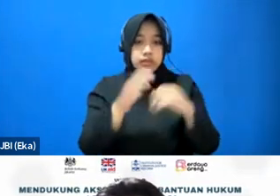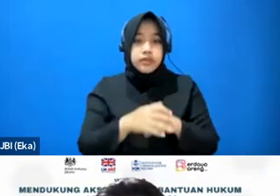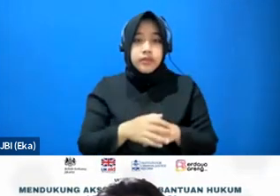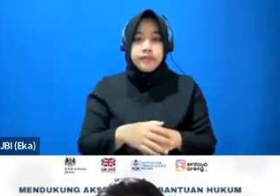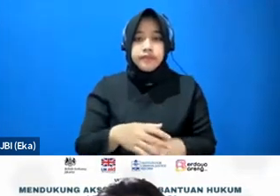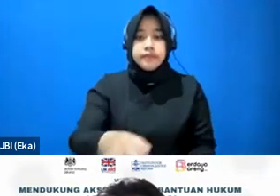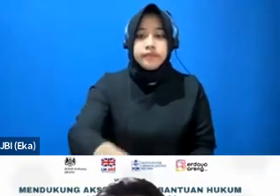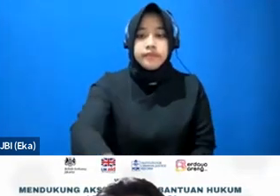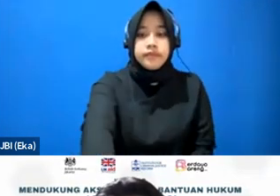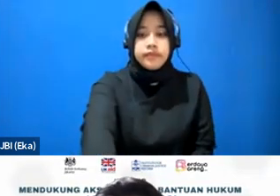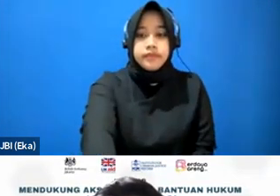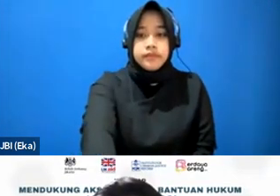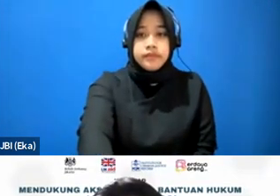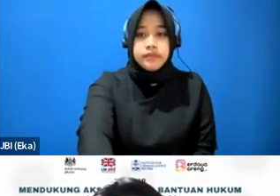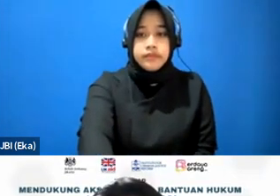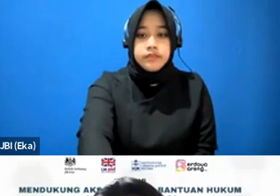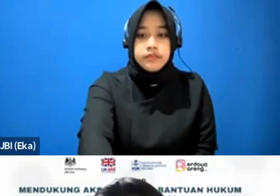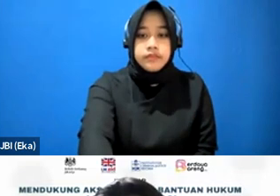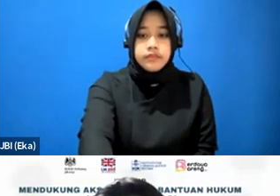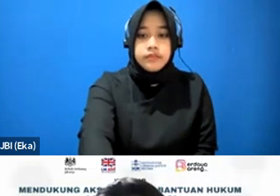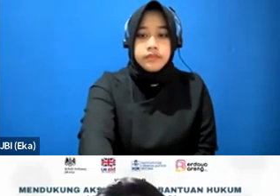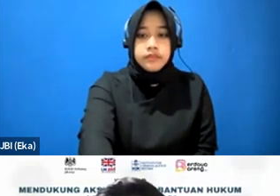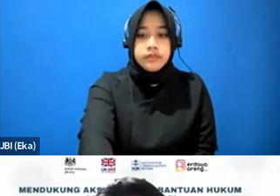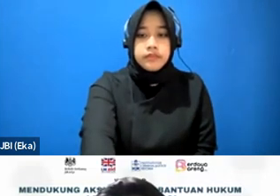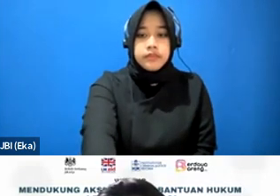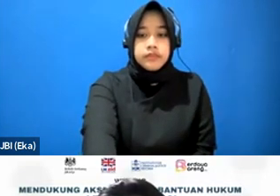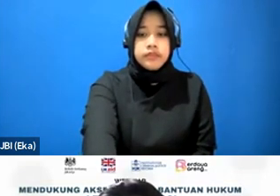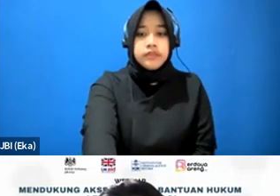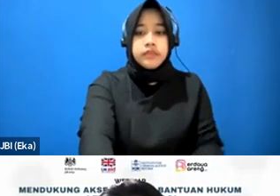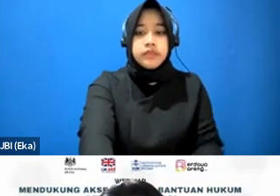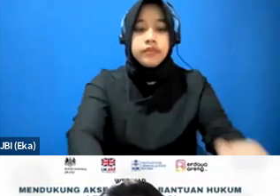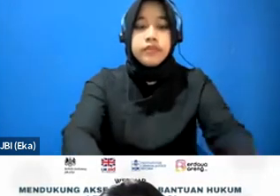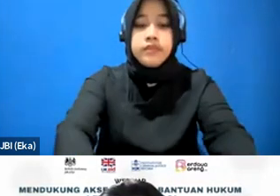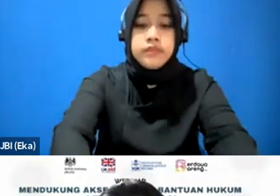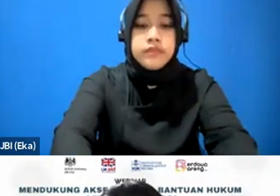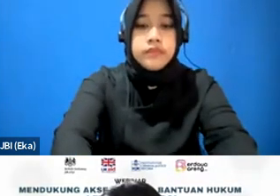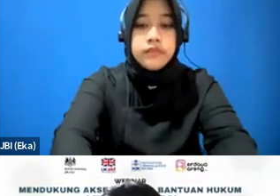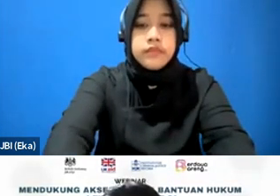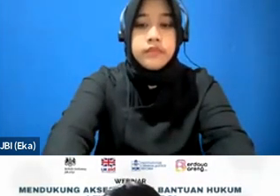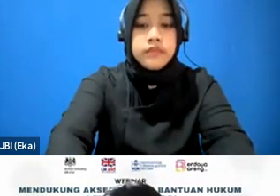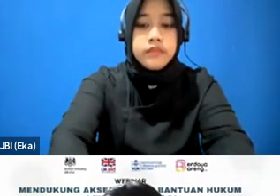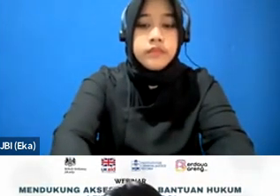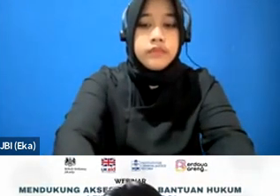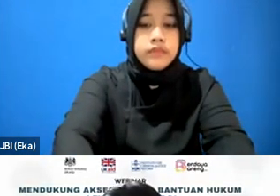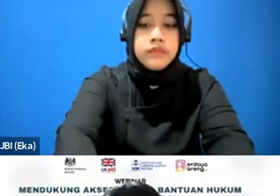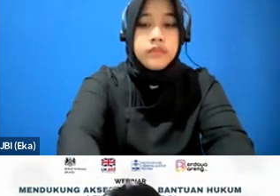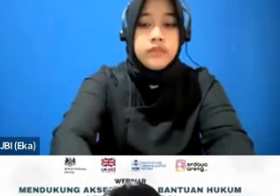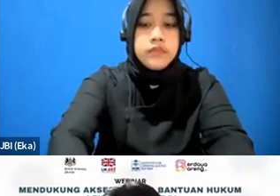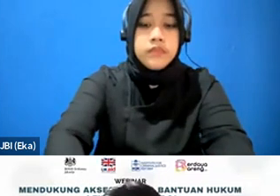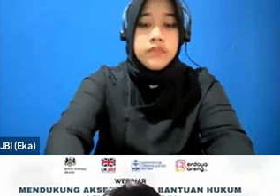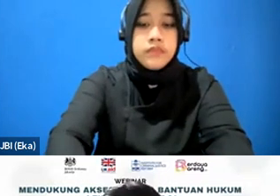terlihat oke baik mungkin saya aba-aba ya mohon Panitia untuk bisa